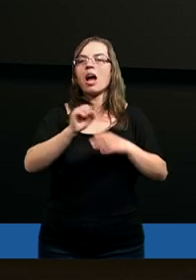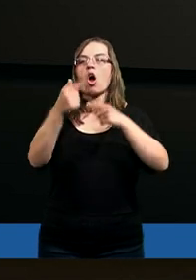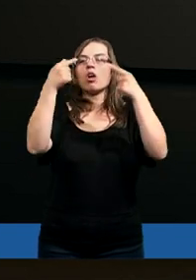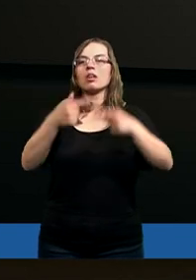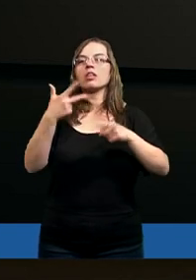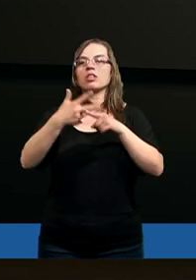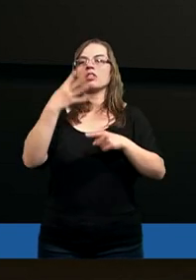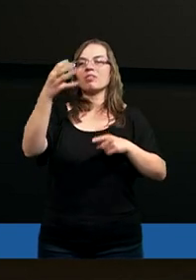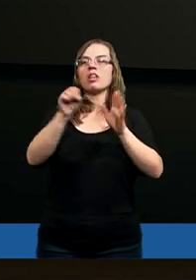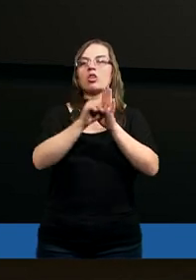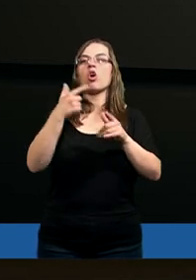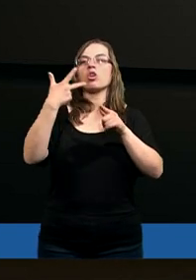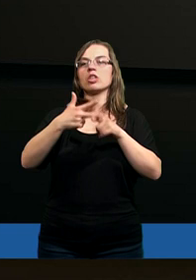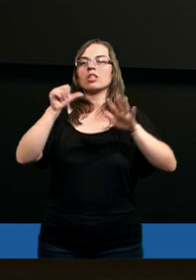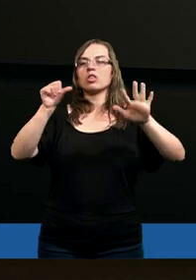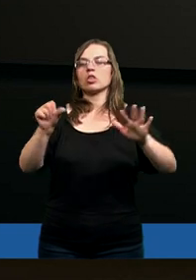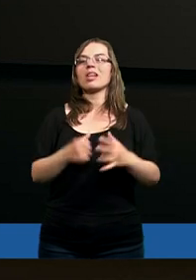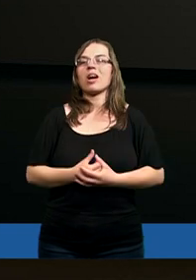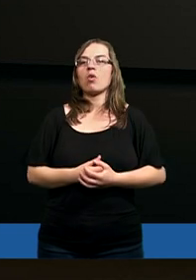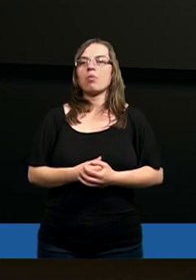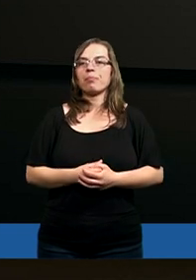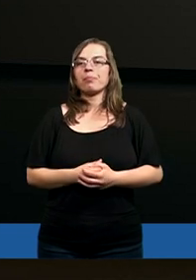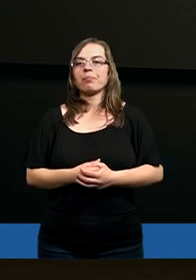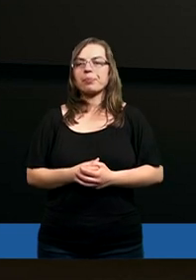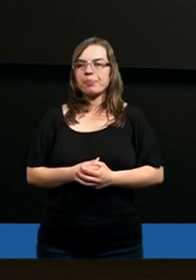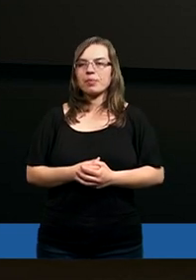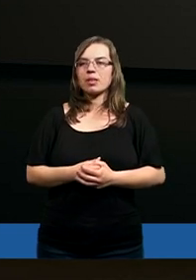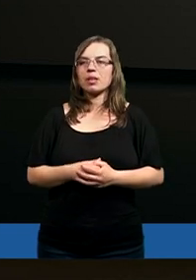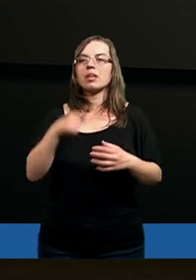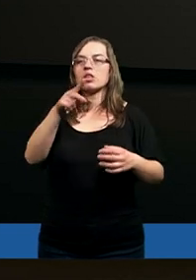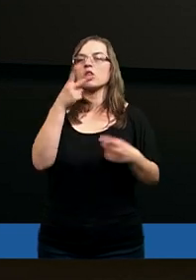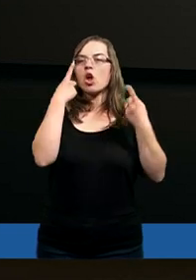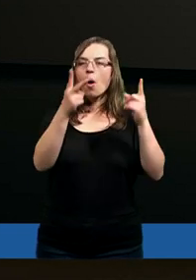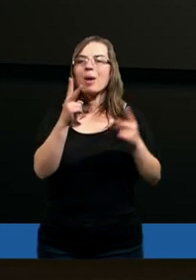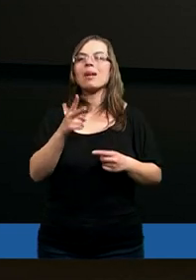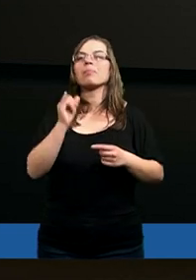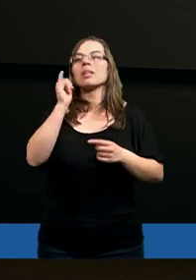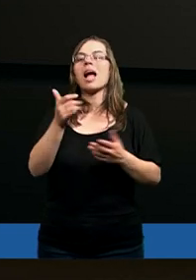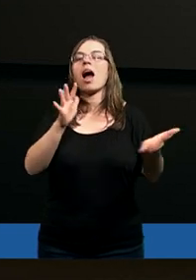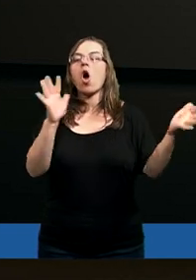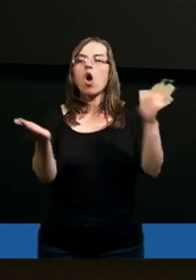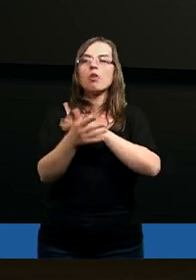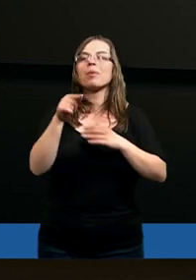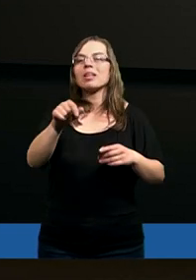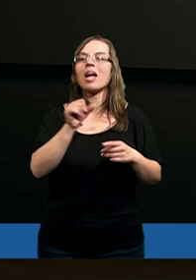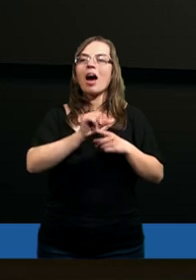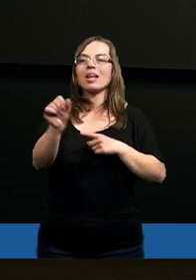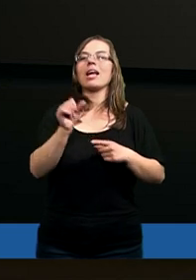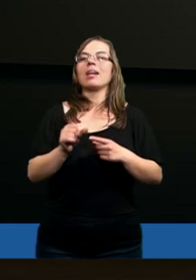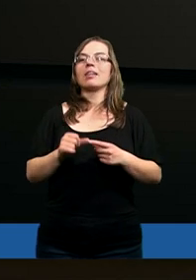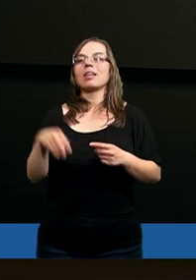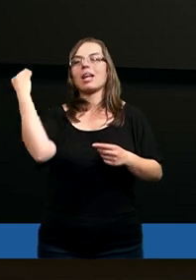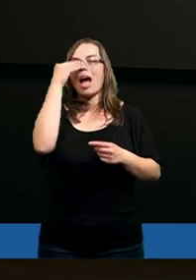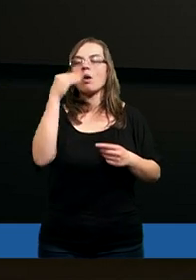tak. Od wiersza trzydziestego czwartego do trzydziestego szóstego. Zobaczcie, jak odmienna zupełnie